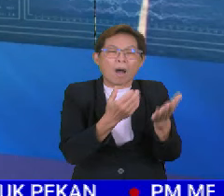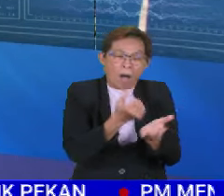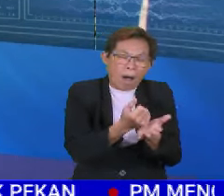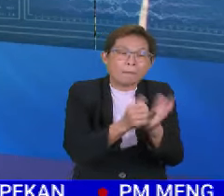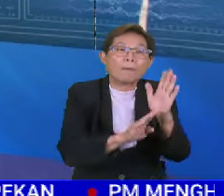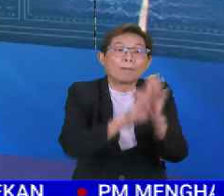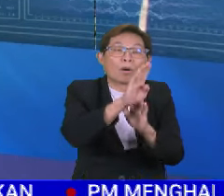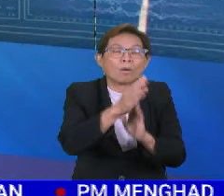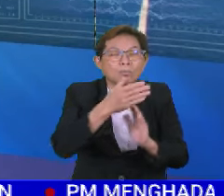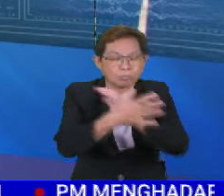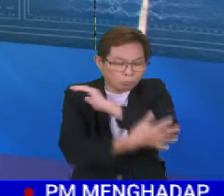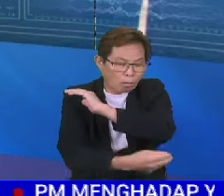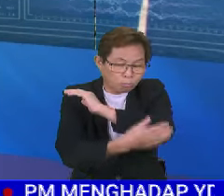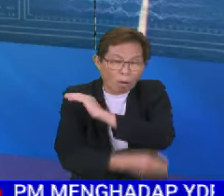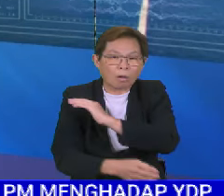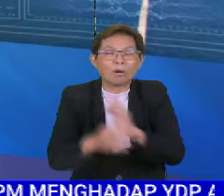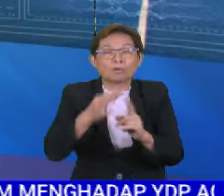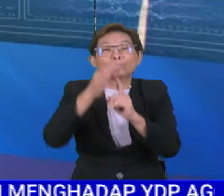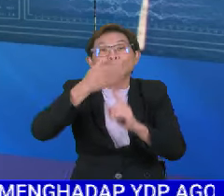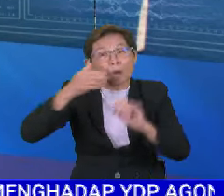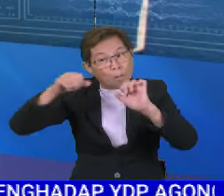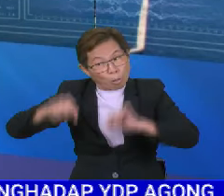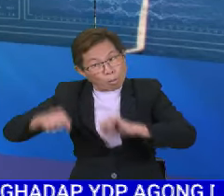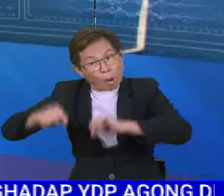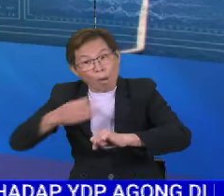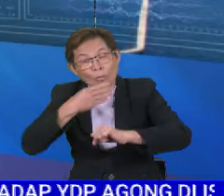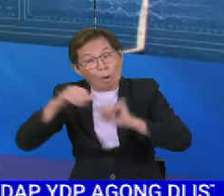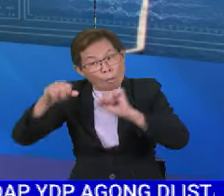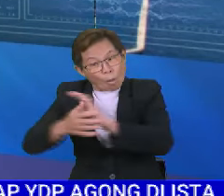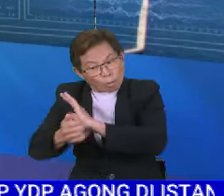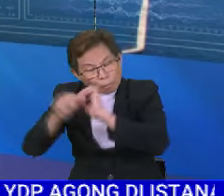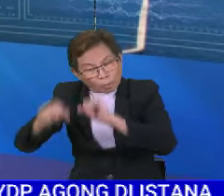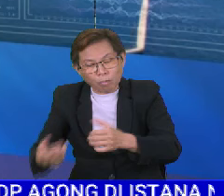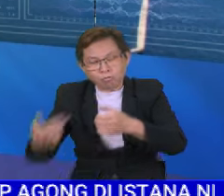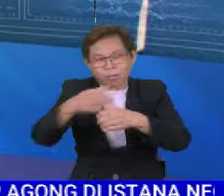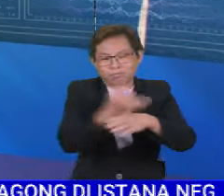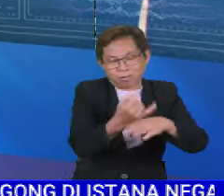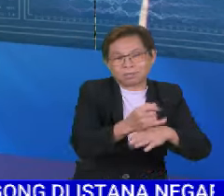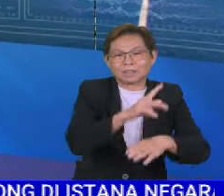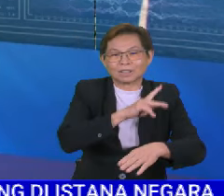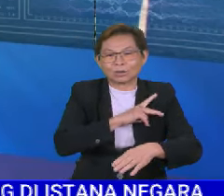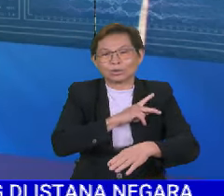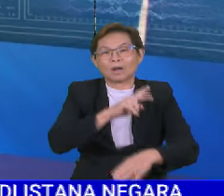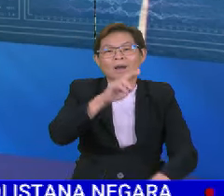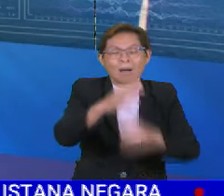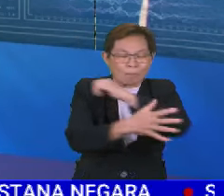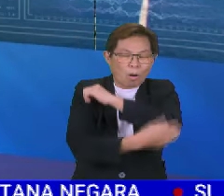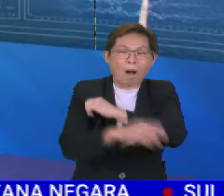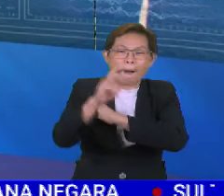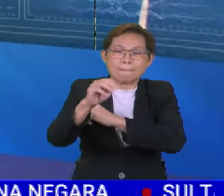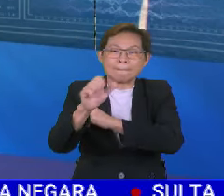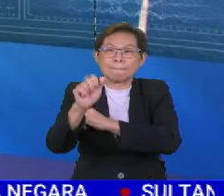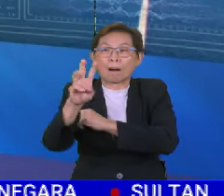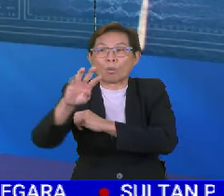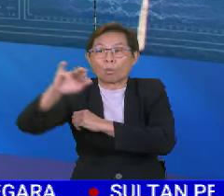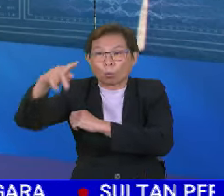khususnya belia yang dilihat berpotensi melibatkan diri dalam perindustrian. Ketua Unit Pembangunan Asnaf Mawib Labuan, Ustaz Muhammad